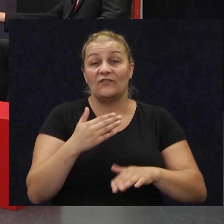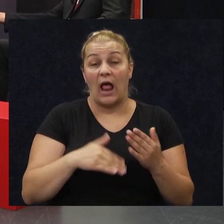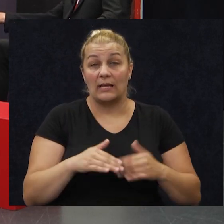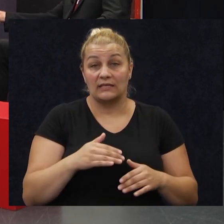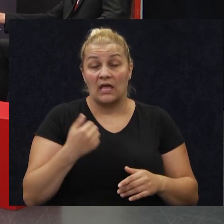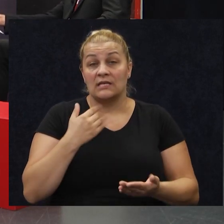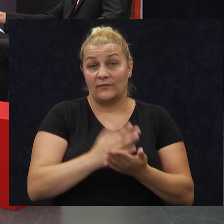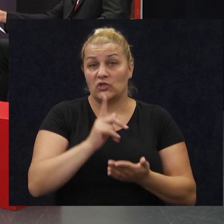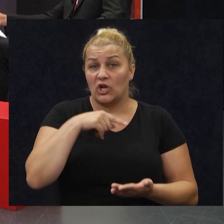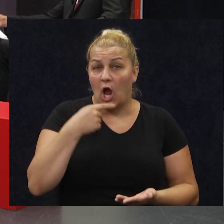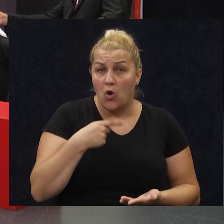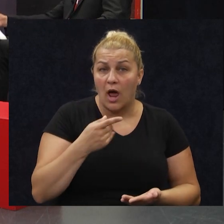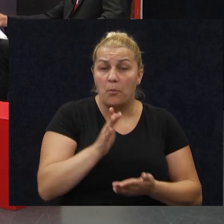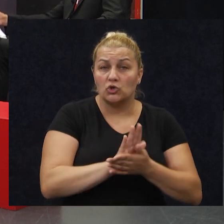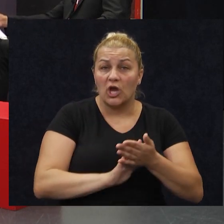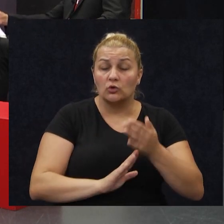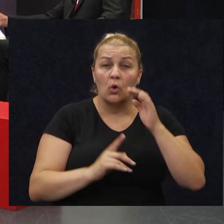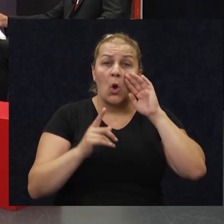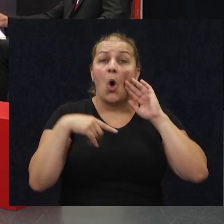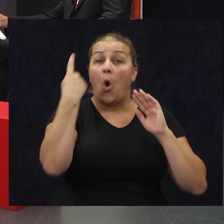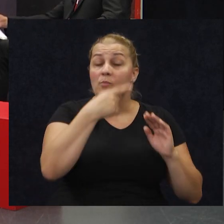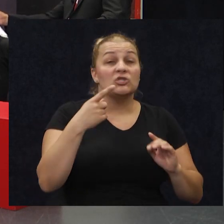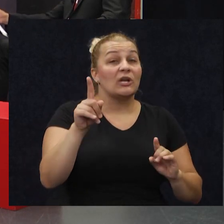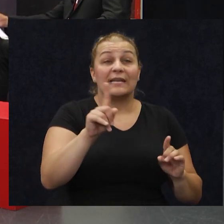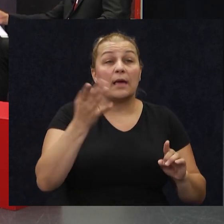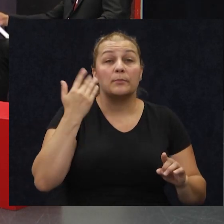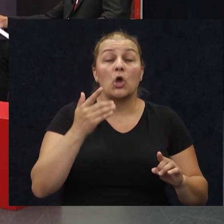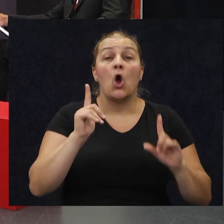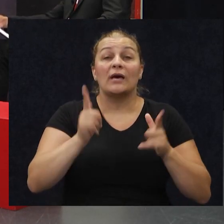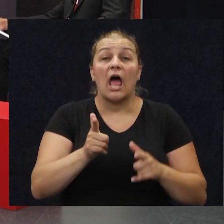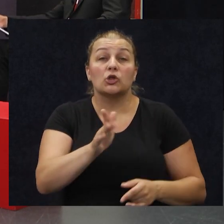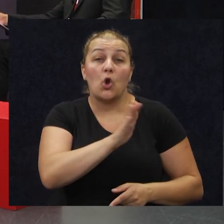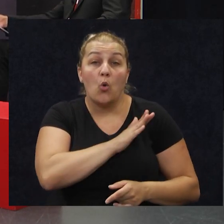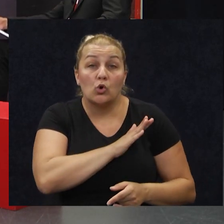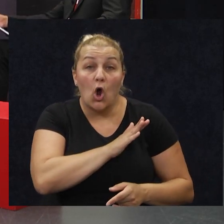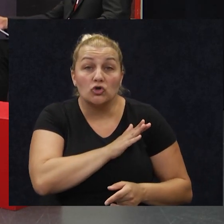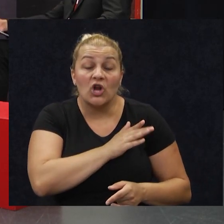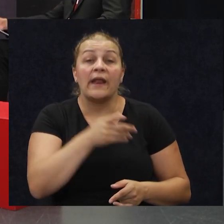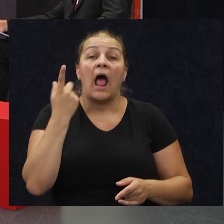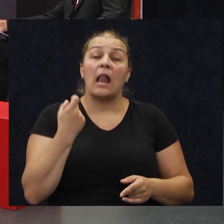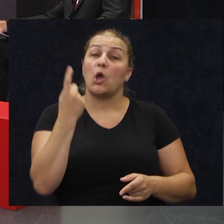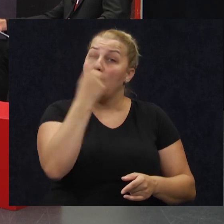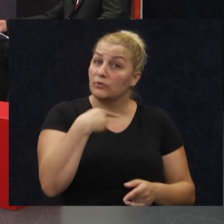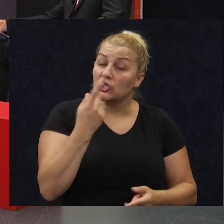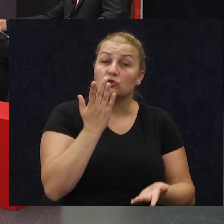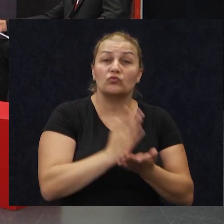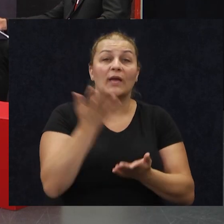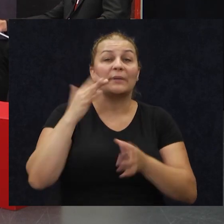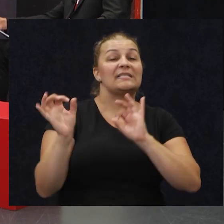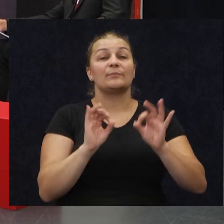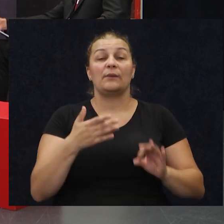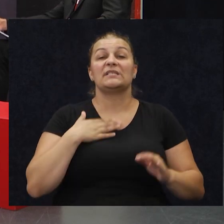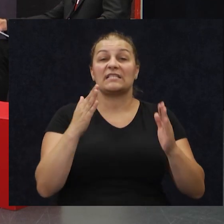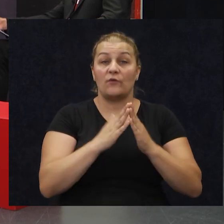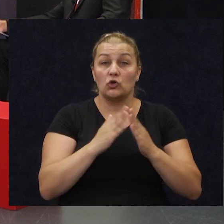rekao se na početku, o Miš koji nije imao nikakvu ratnu ugrozu, no, o Mišani su uvijek bili spremni za svoj dom,